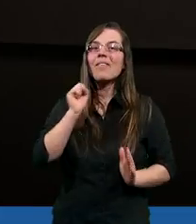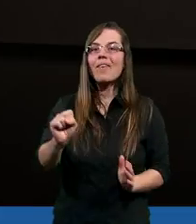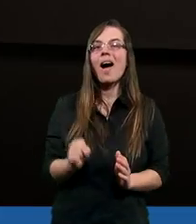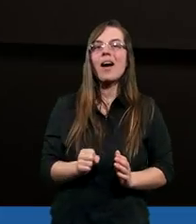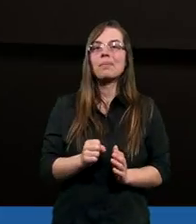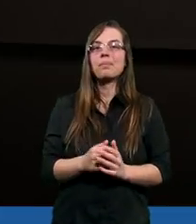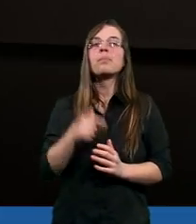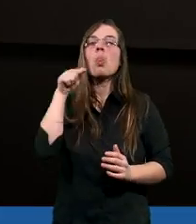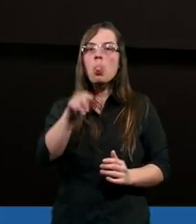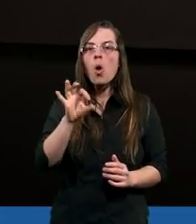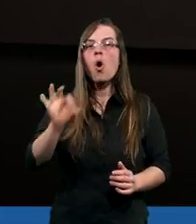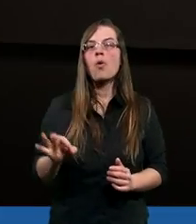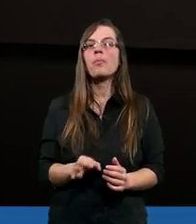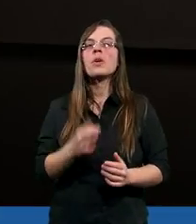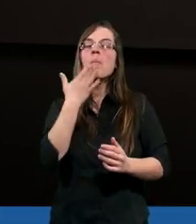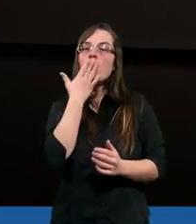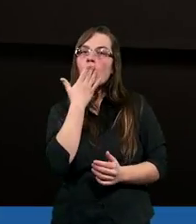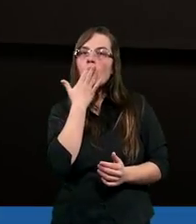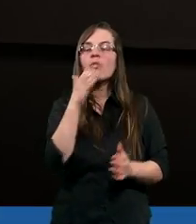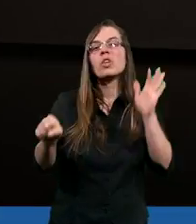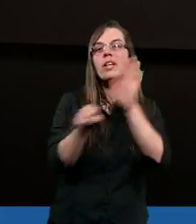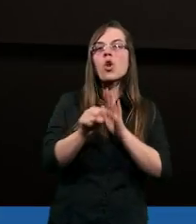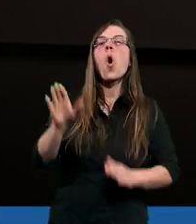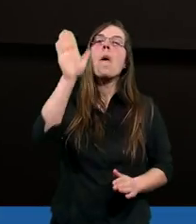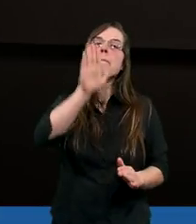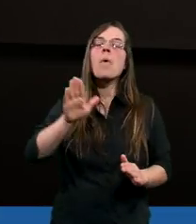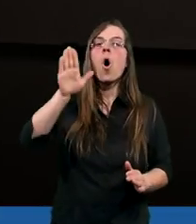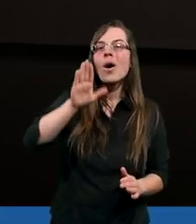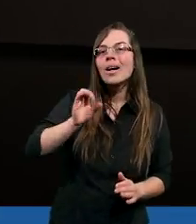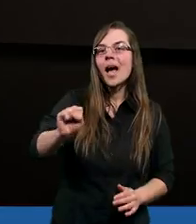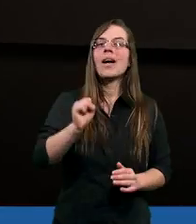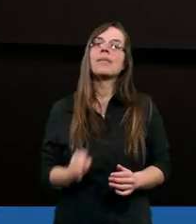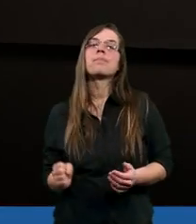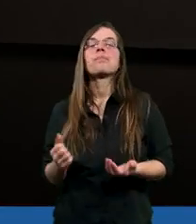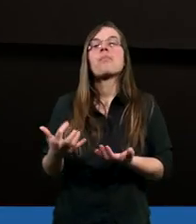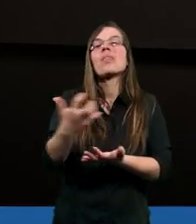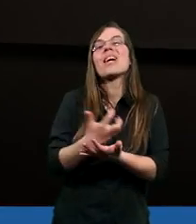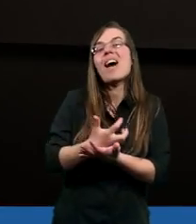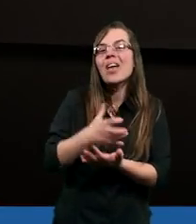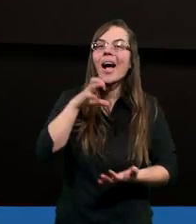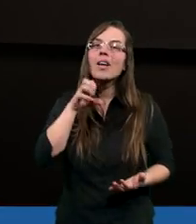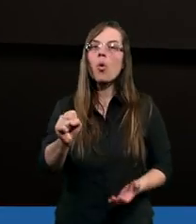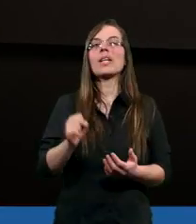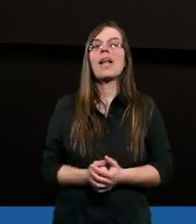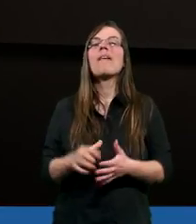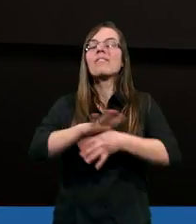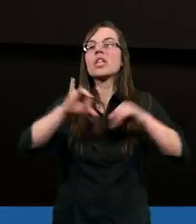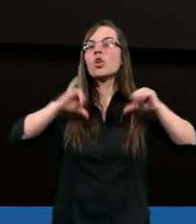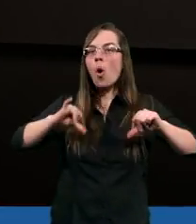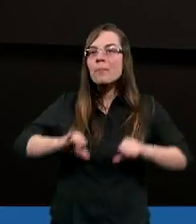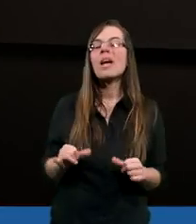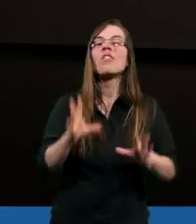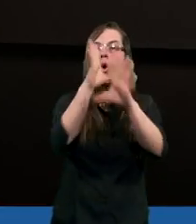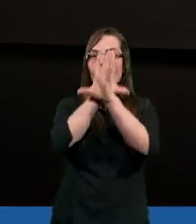to mówienie do Boga, zawierająca w sobie